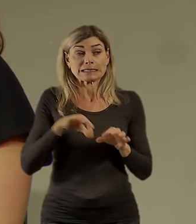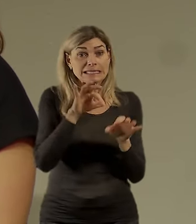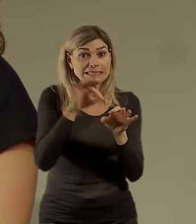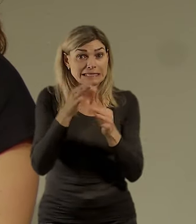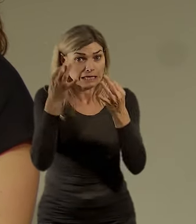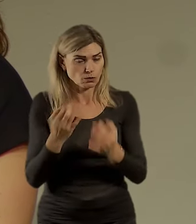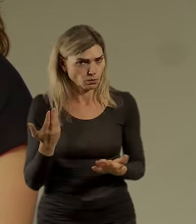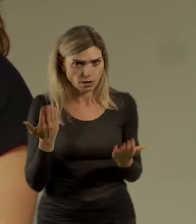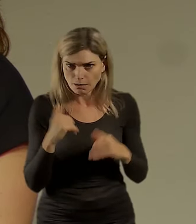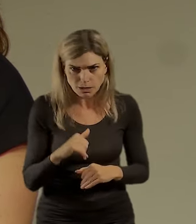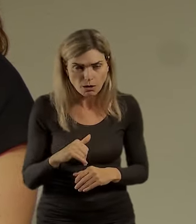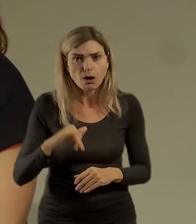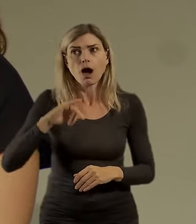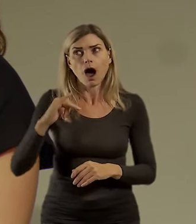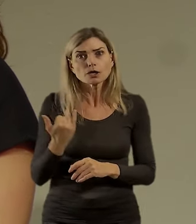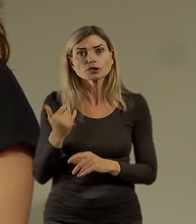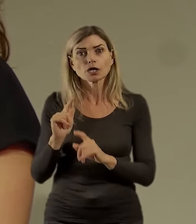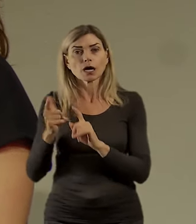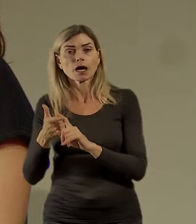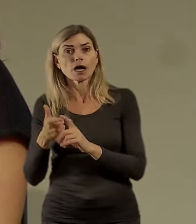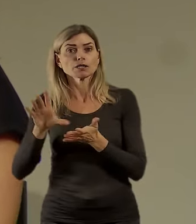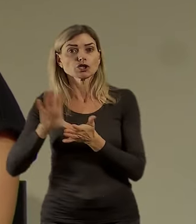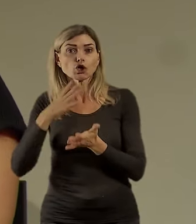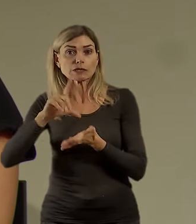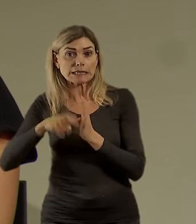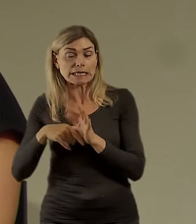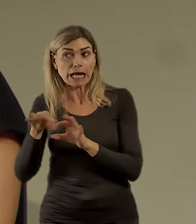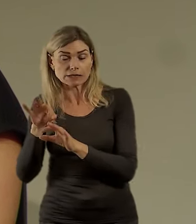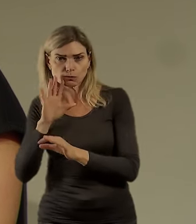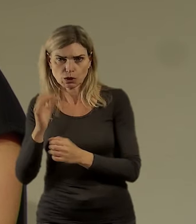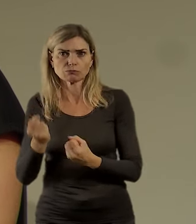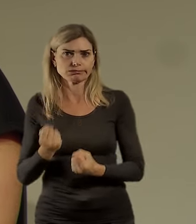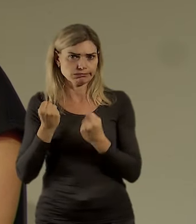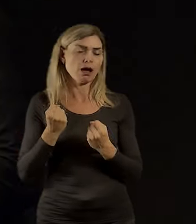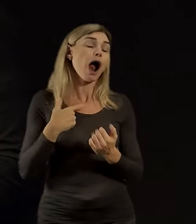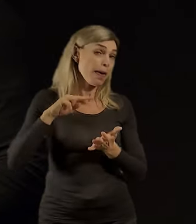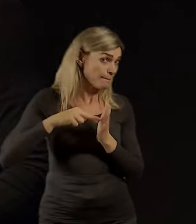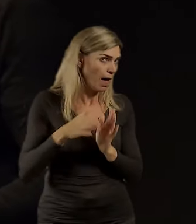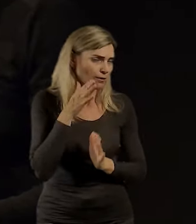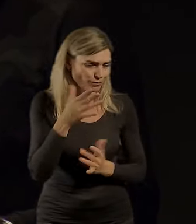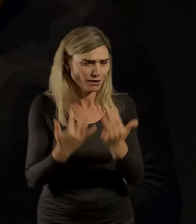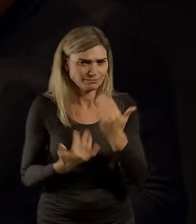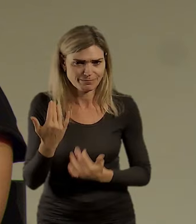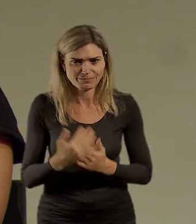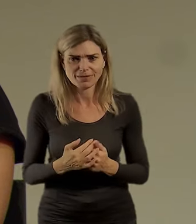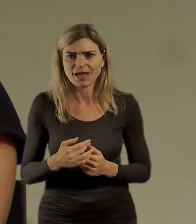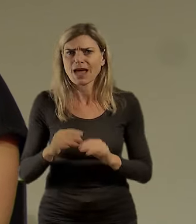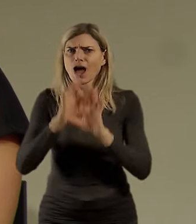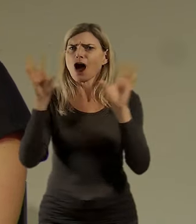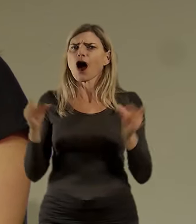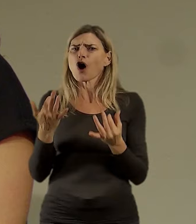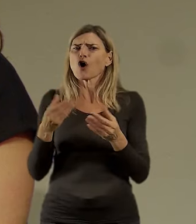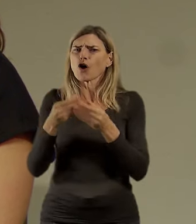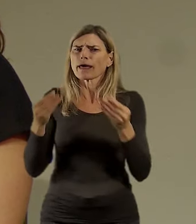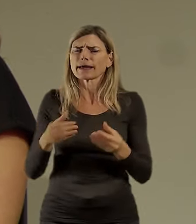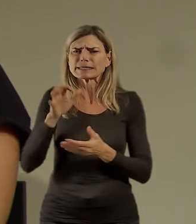s tím se musíme nějakým způsobem vypořádat. Ale plánujeme to. Vy tam záměrně nemáte čísla stránek. Jsou tam. Já jsem vědl,